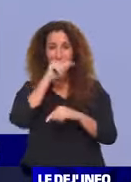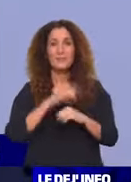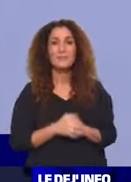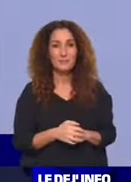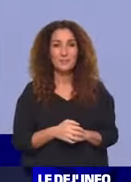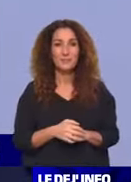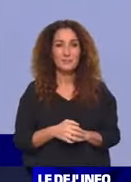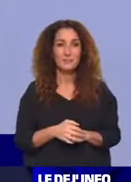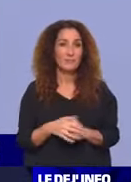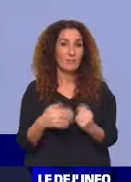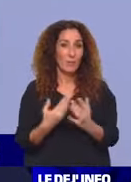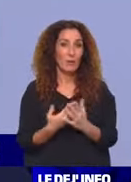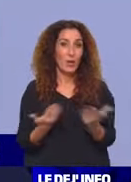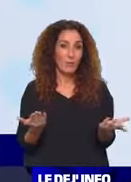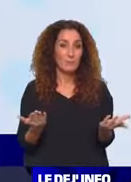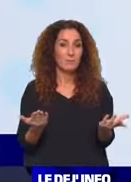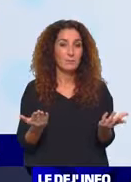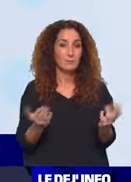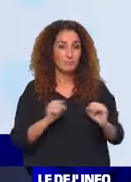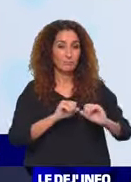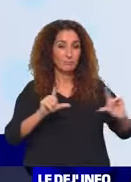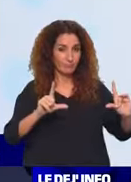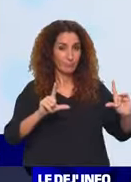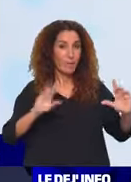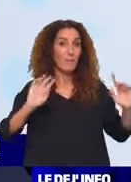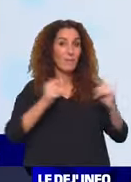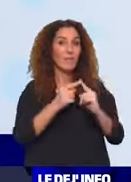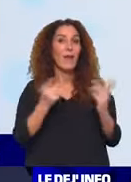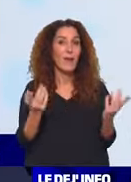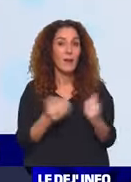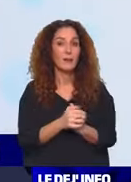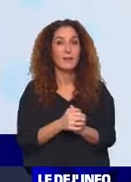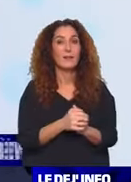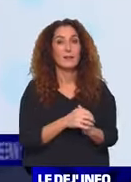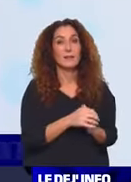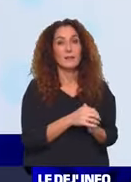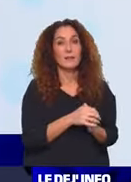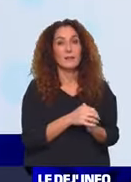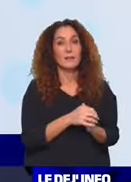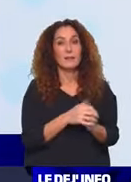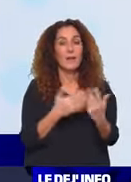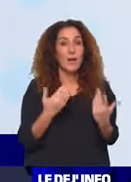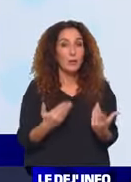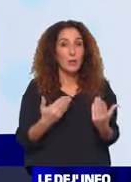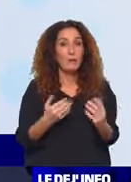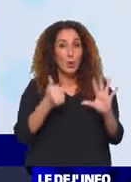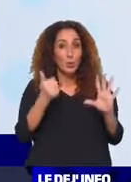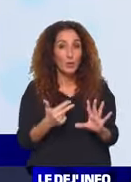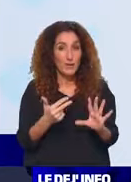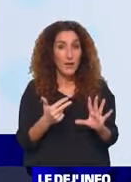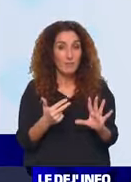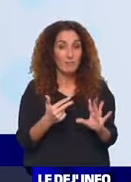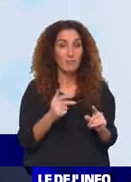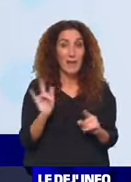donc cette affiche finale. Donc, on va reprendre Lille-Chelsea en ce moment en huitième. Quelles sont les chances